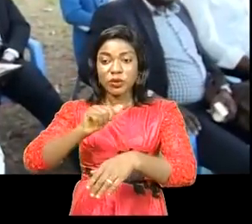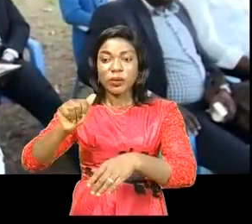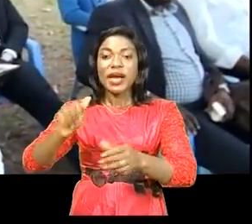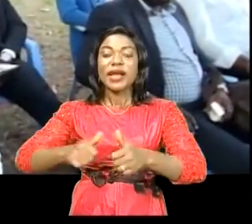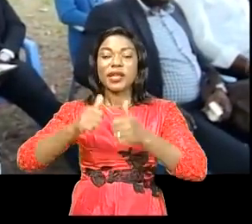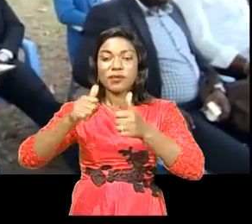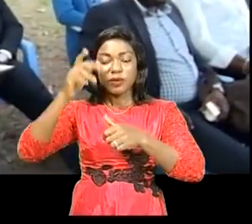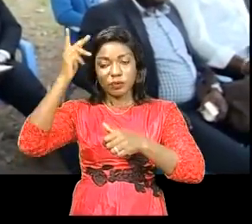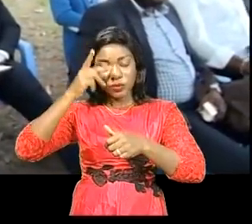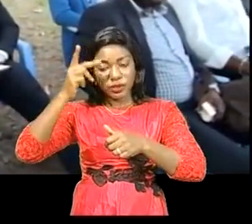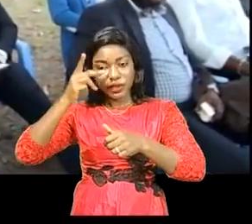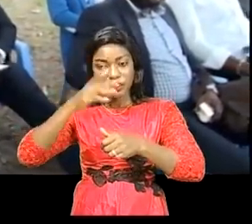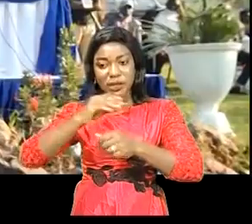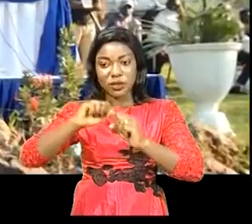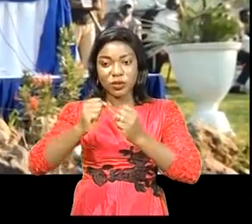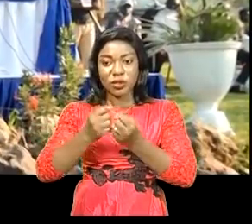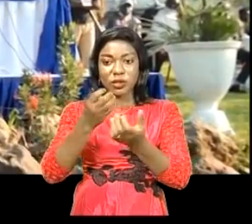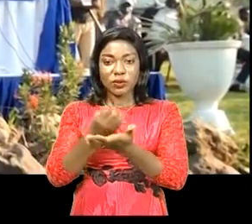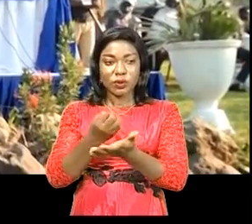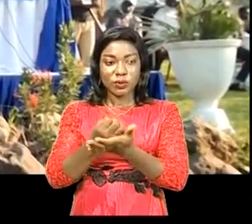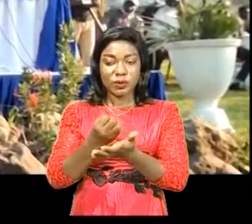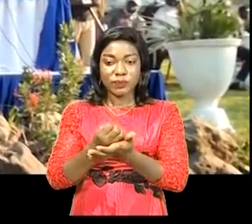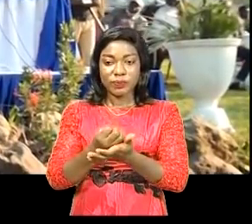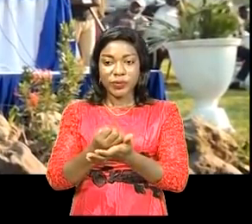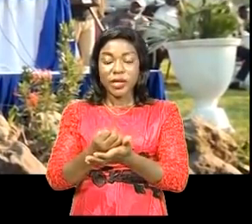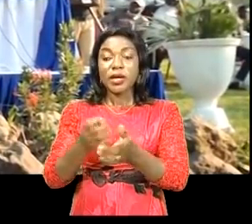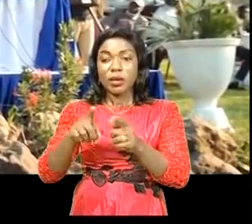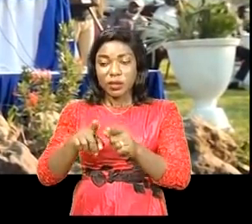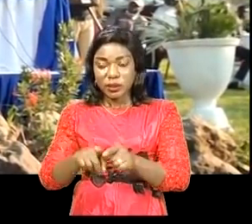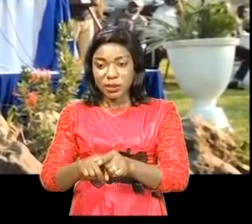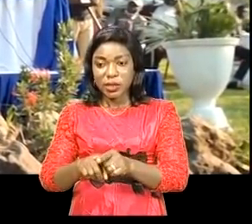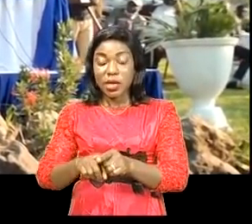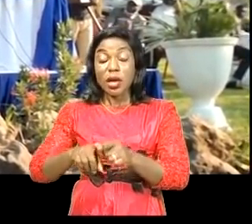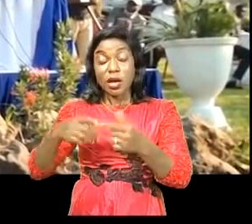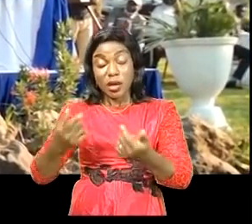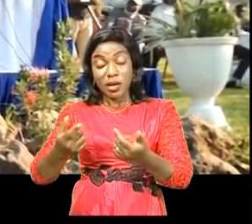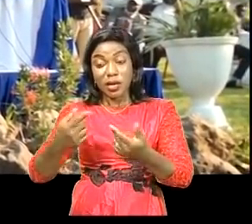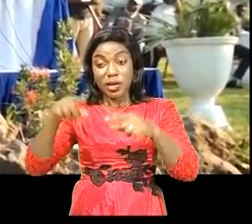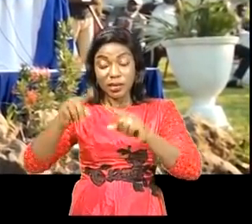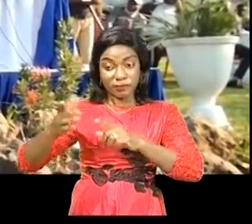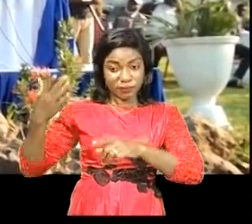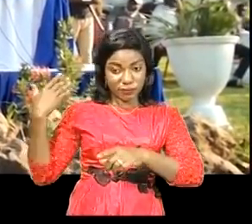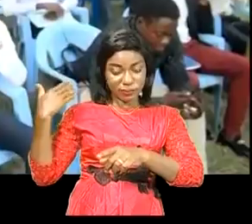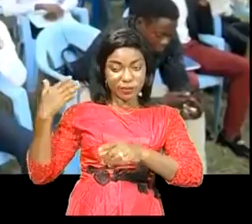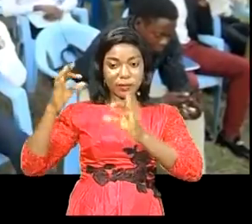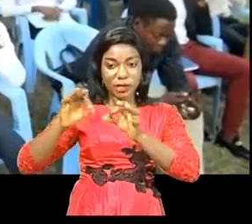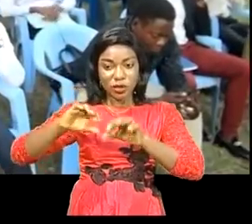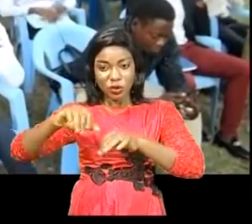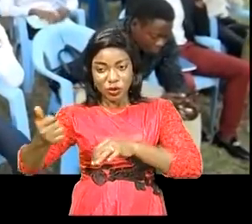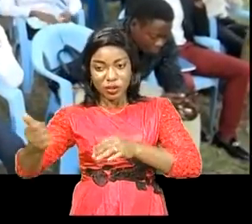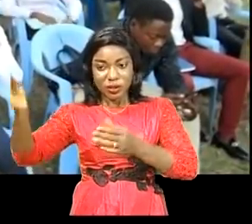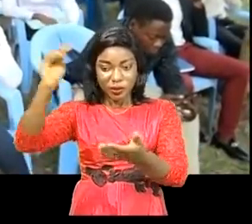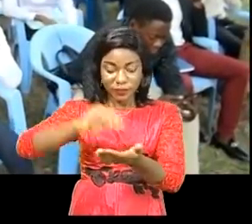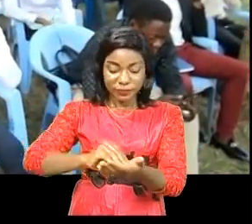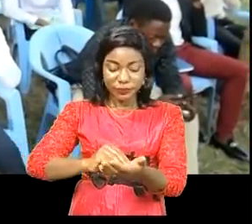politique et socio-économique du pays une génération s'en est allée une autre est revenue avec le parlementaire Simon Floribère